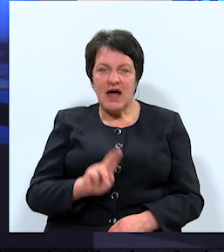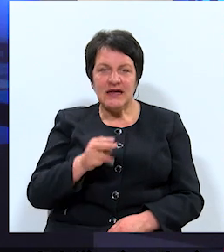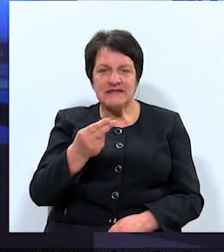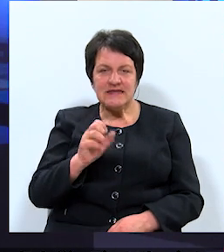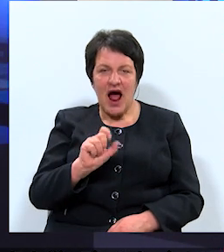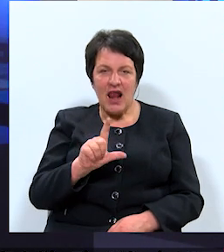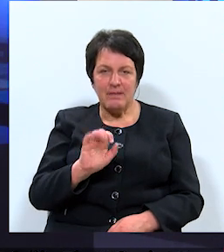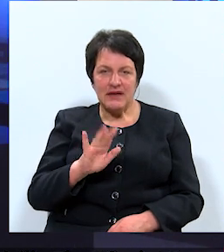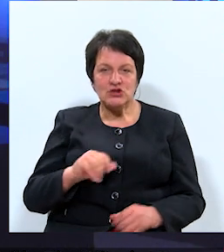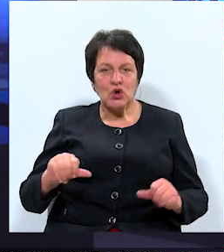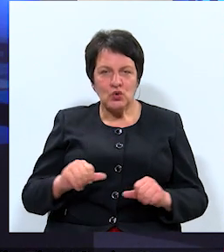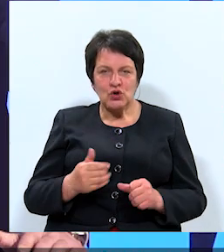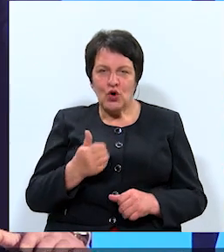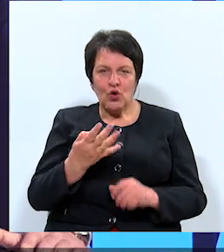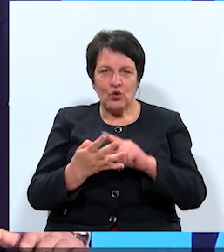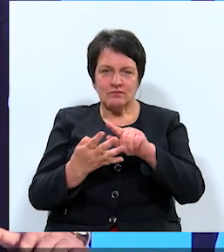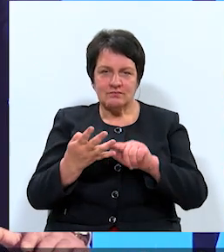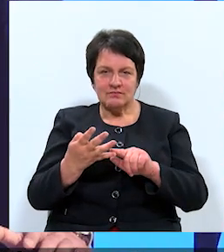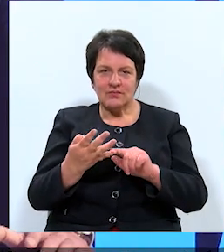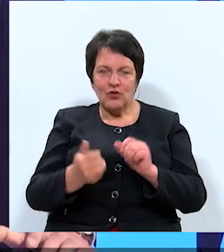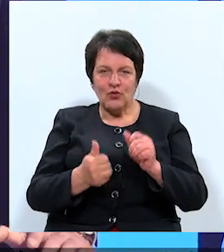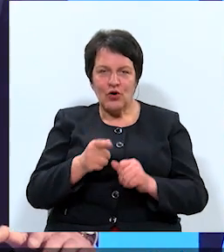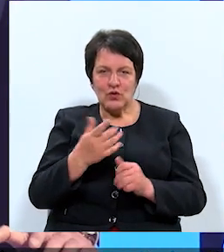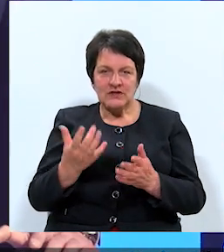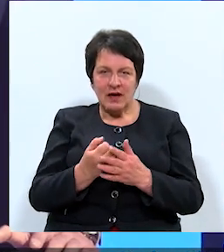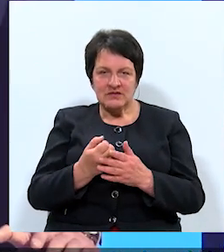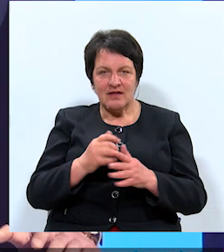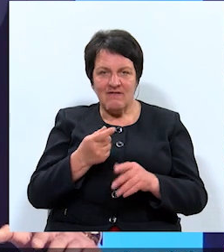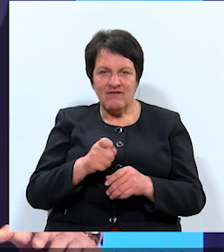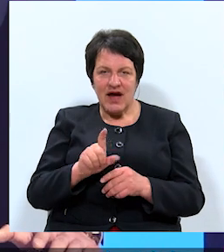Zalbskungs, kur no četrām problēmām jūs ņemsiet, vai vairākas?